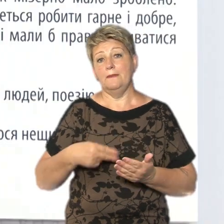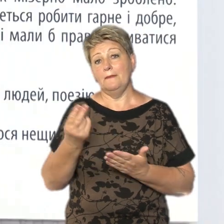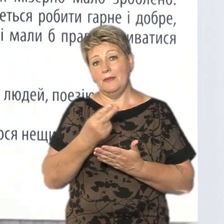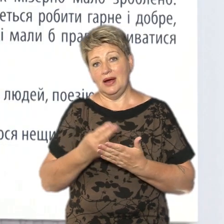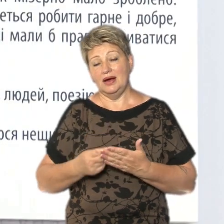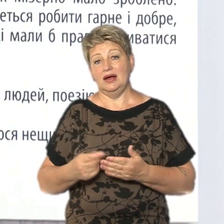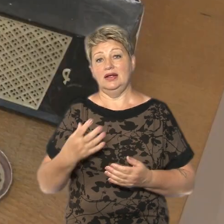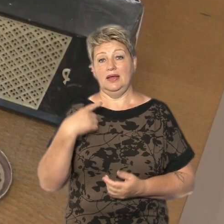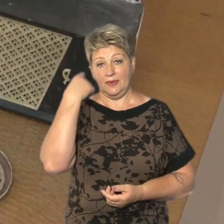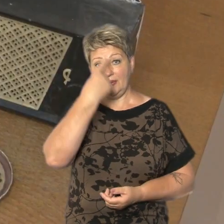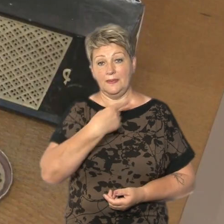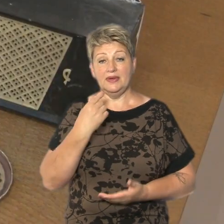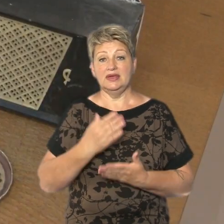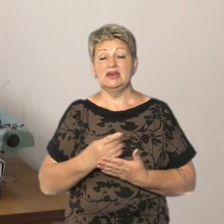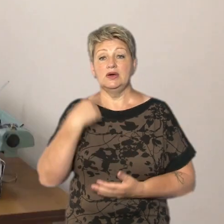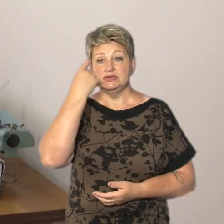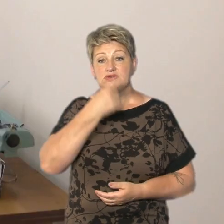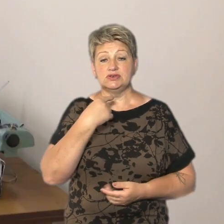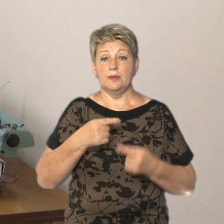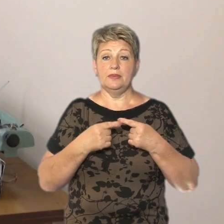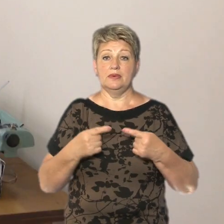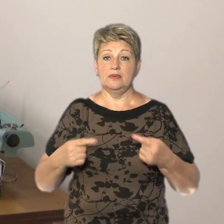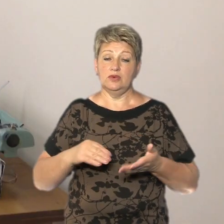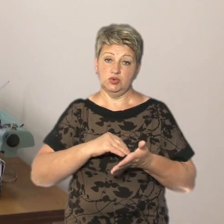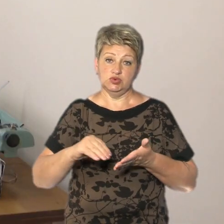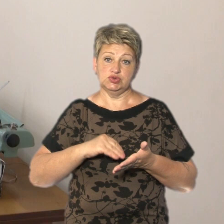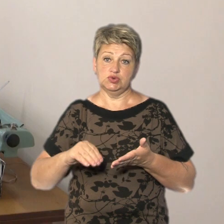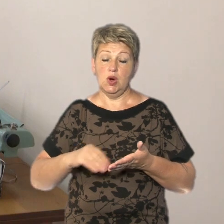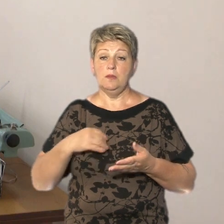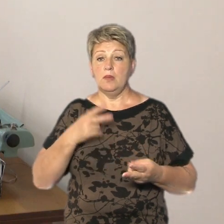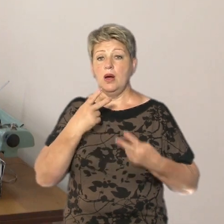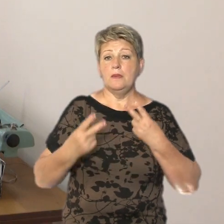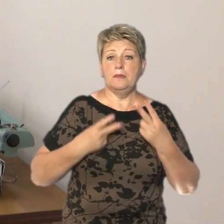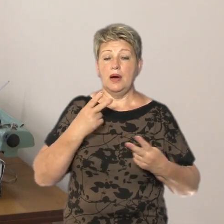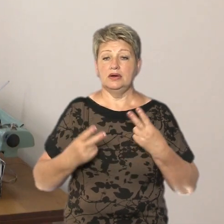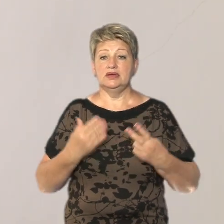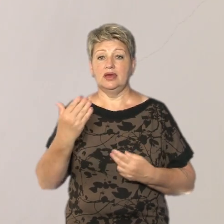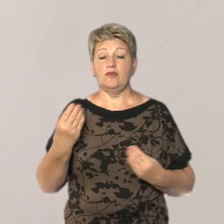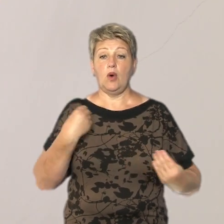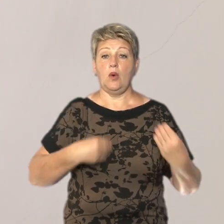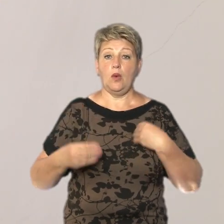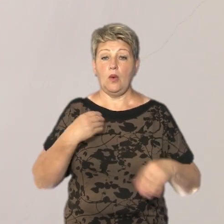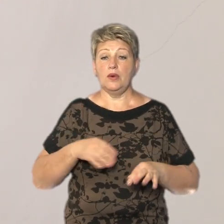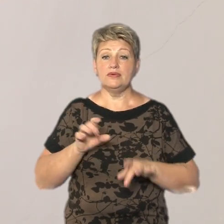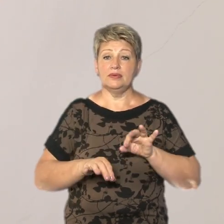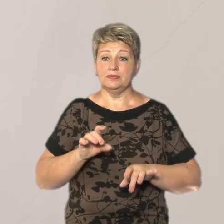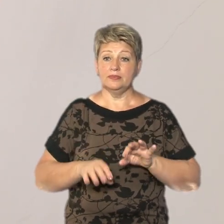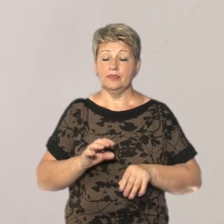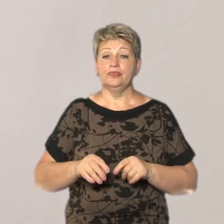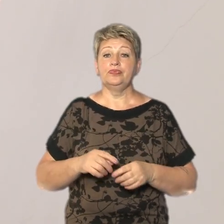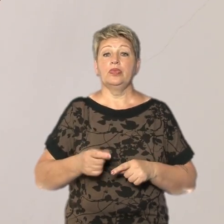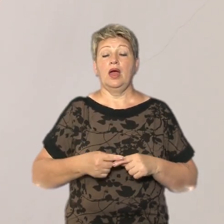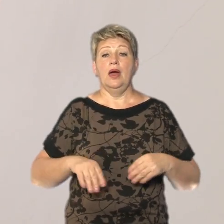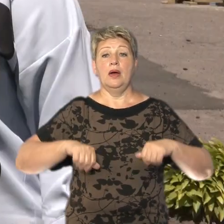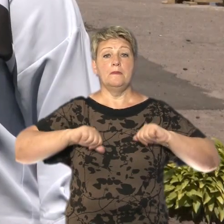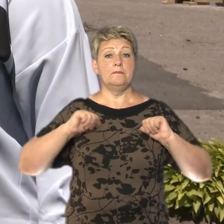є тут і особисті речі журналіста. Бачимо радіо, бачимо друкарську машинку і ось його одяг. Піджак та кашкет письменника